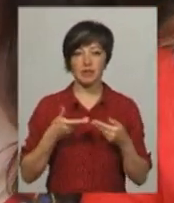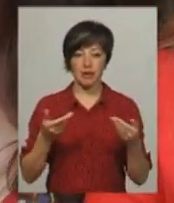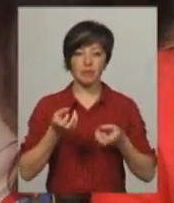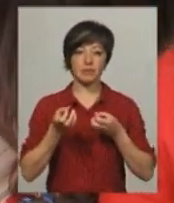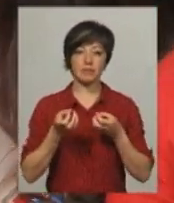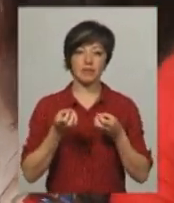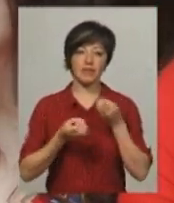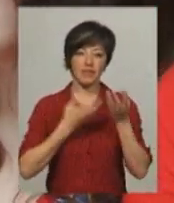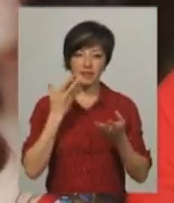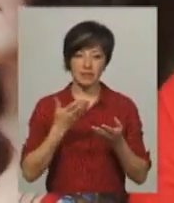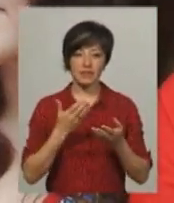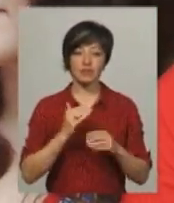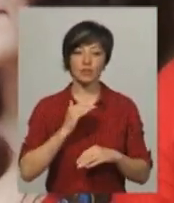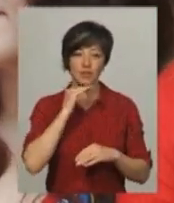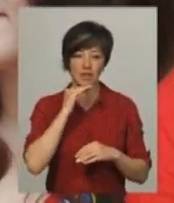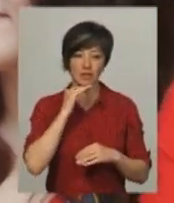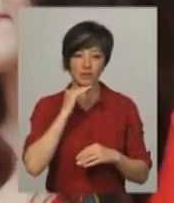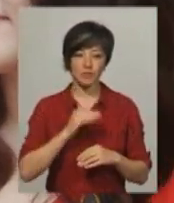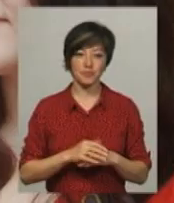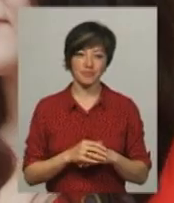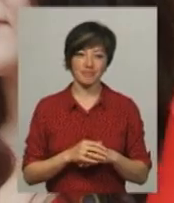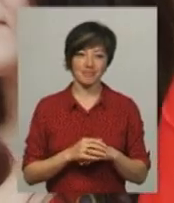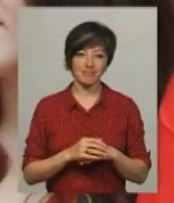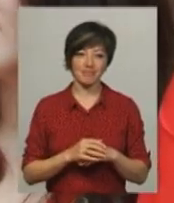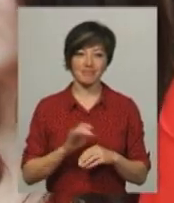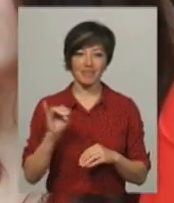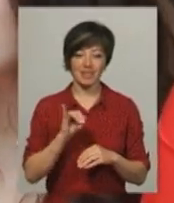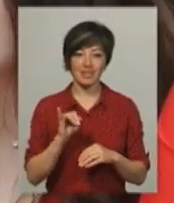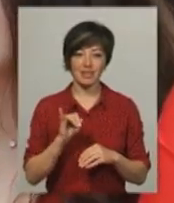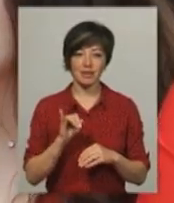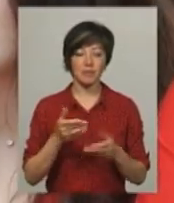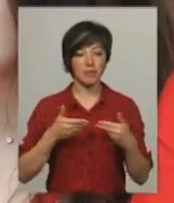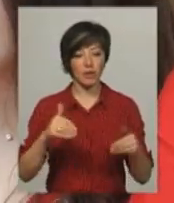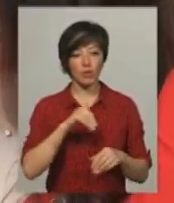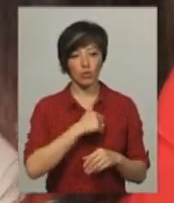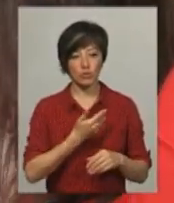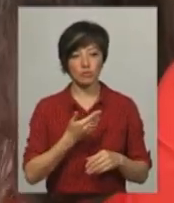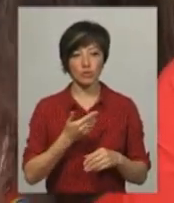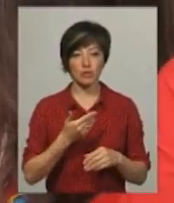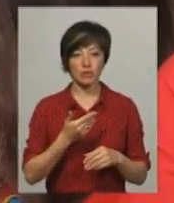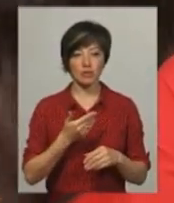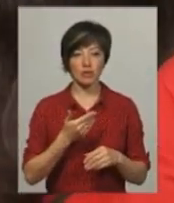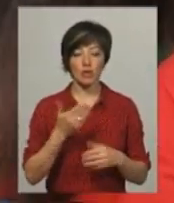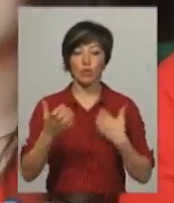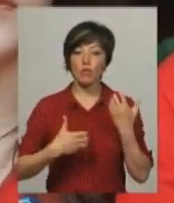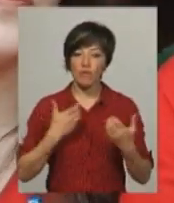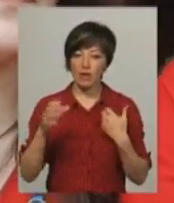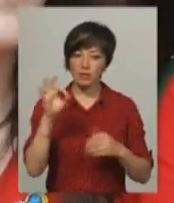квітів вистачає, і ми хочемо турбуватися про